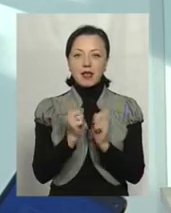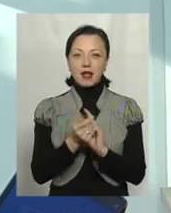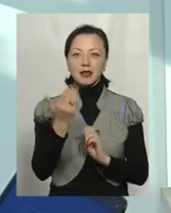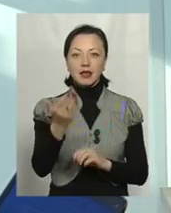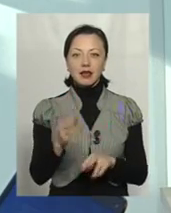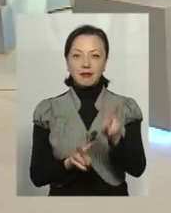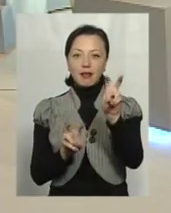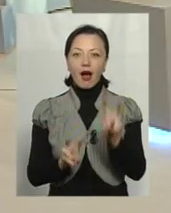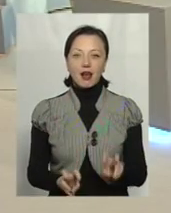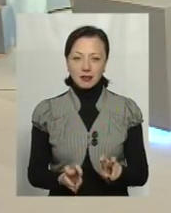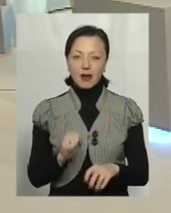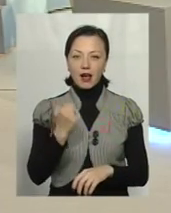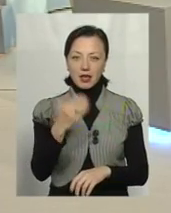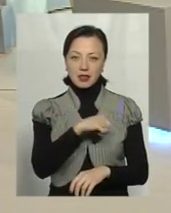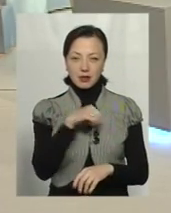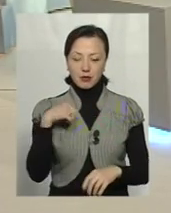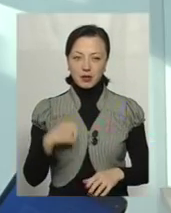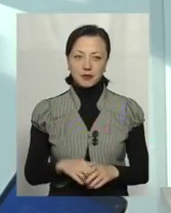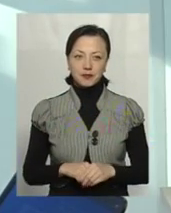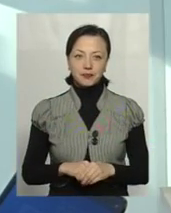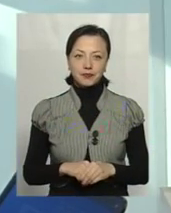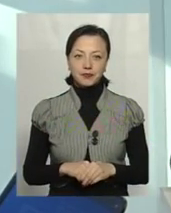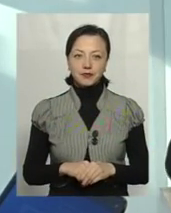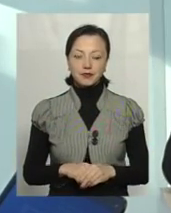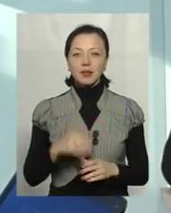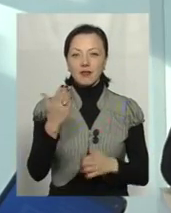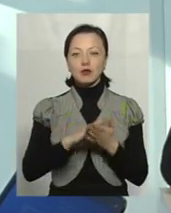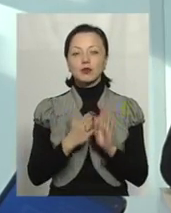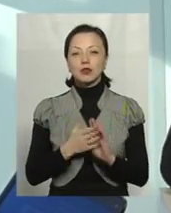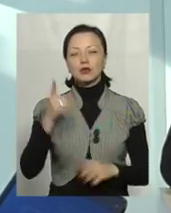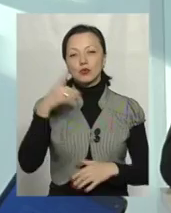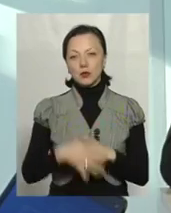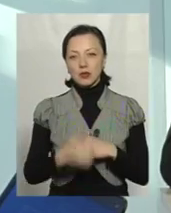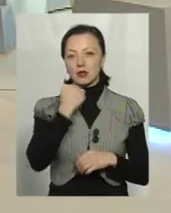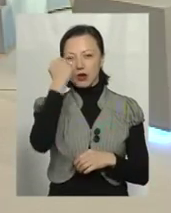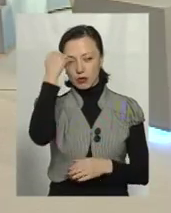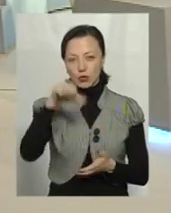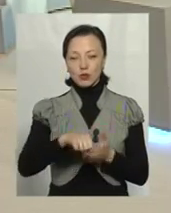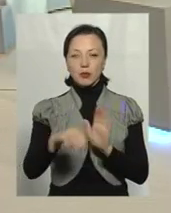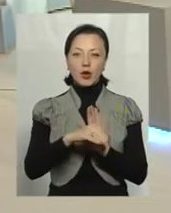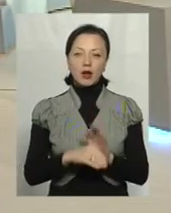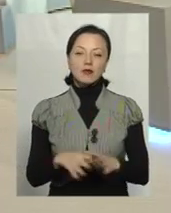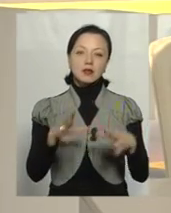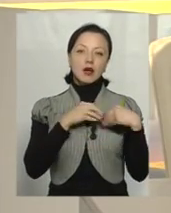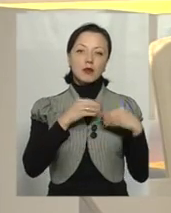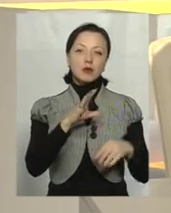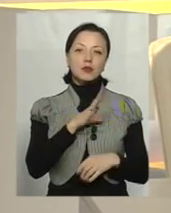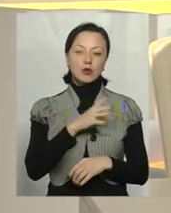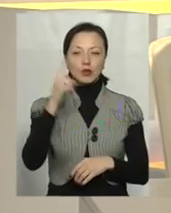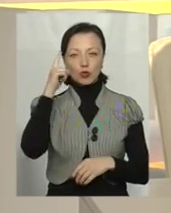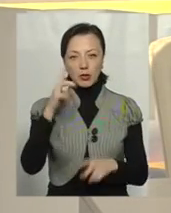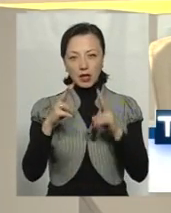їхні назви, а їх самих. Ваша позиція зрозуміла. Дякую вам за участь в програмі. Дякую всім, хто були з нами.